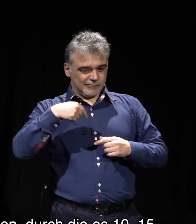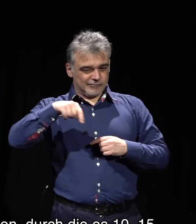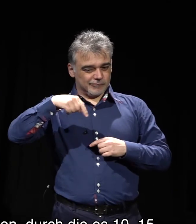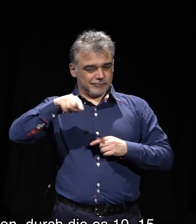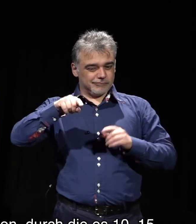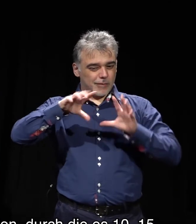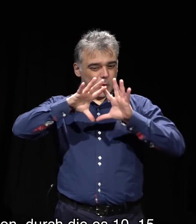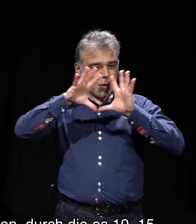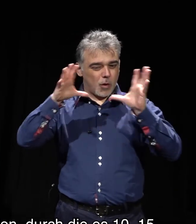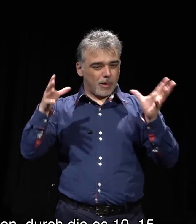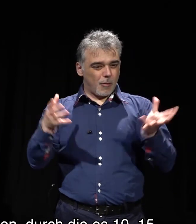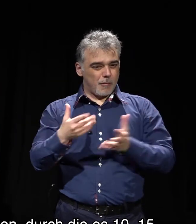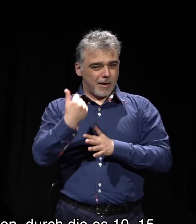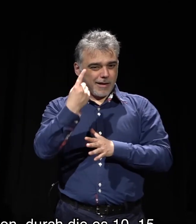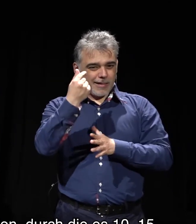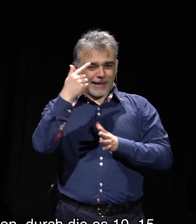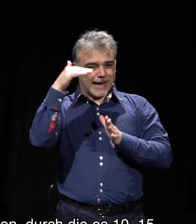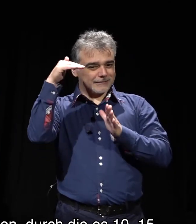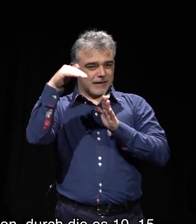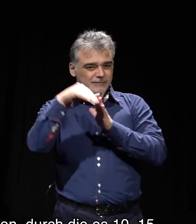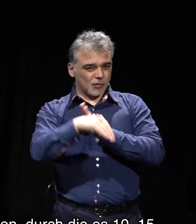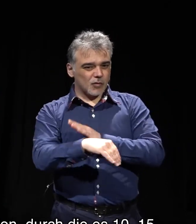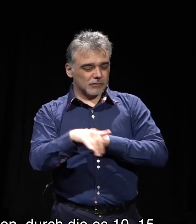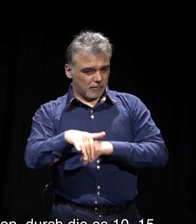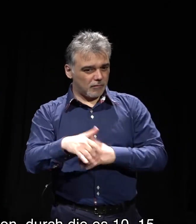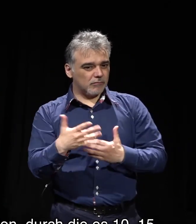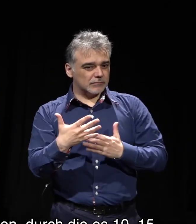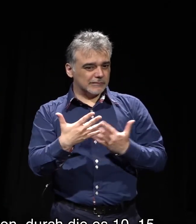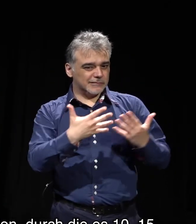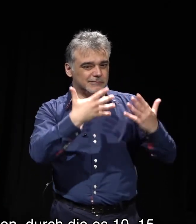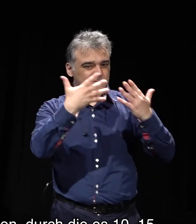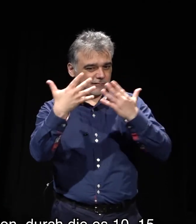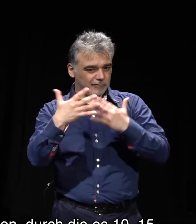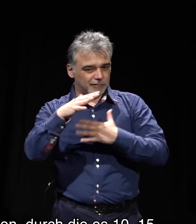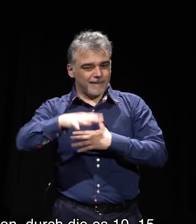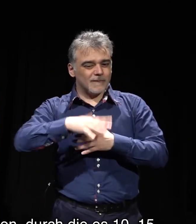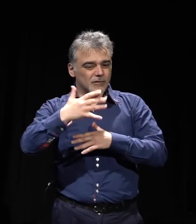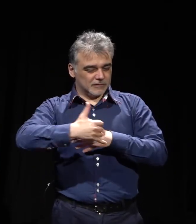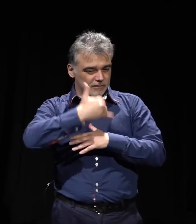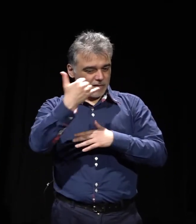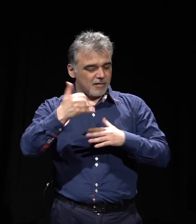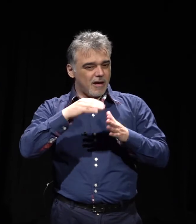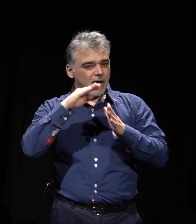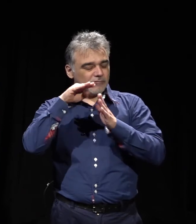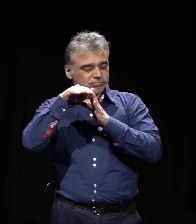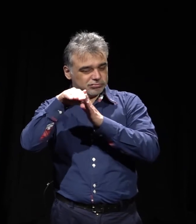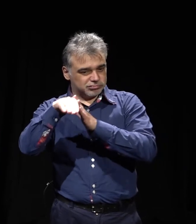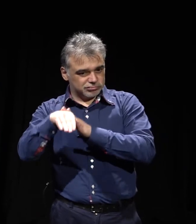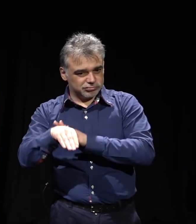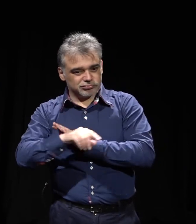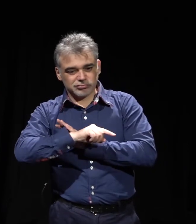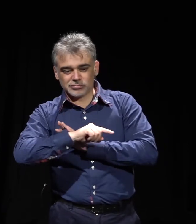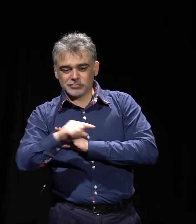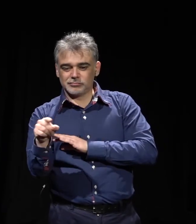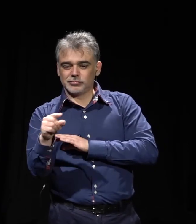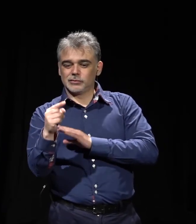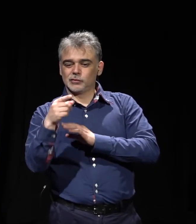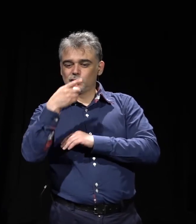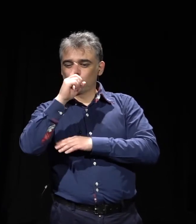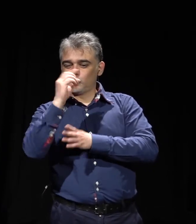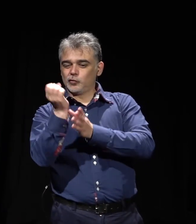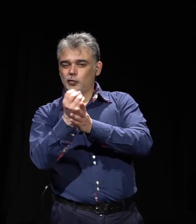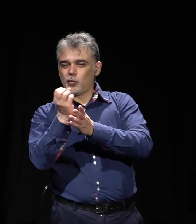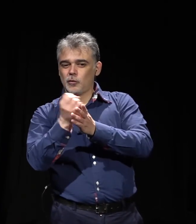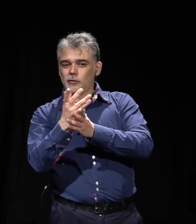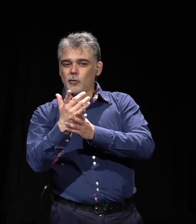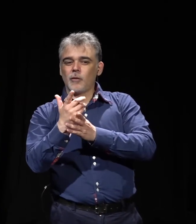Germany's culture budget reaches 2.1 billion euros again. What does it have to take to